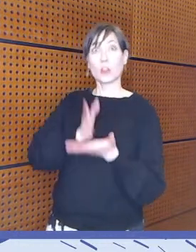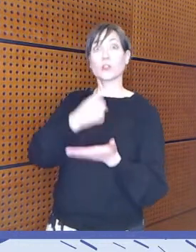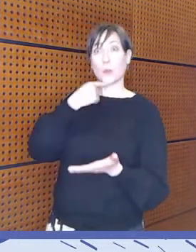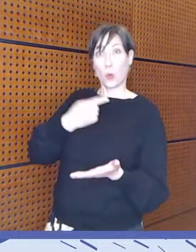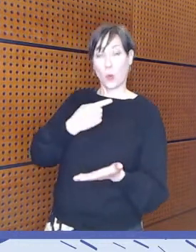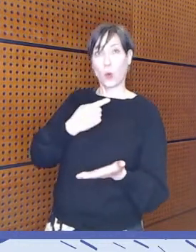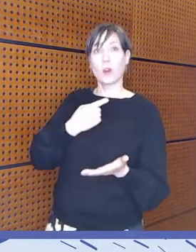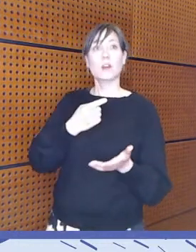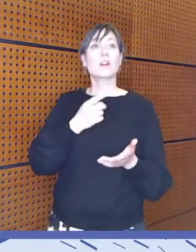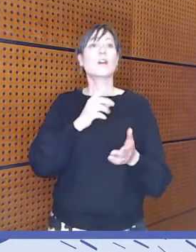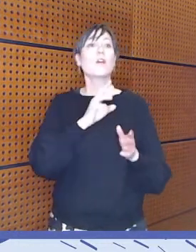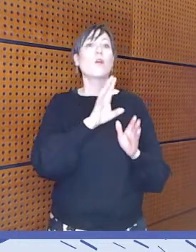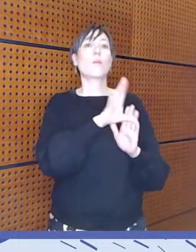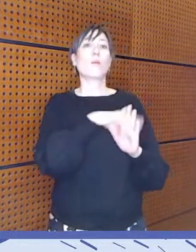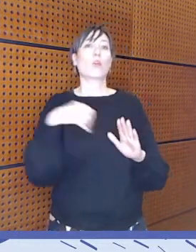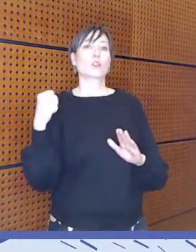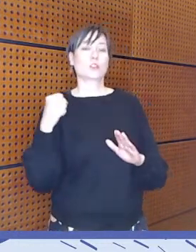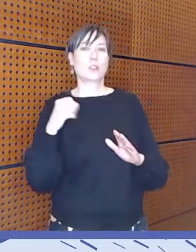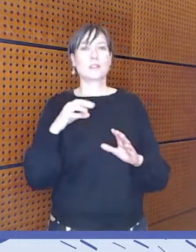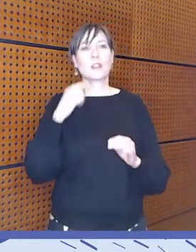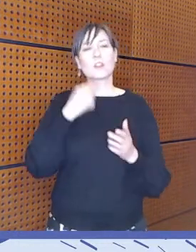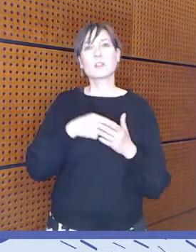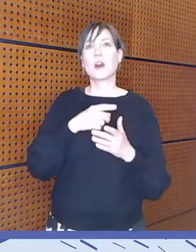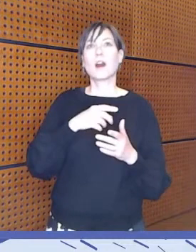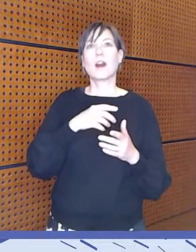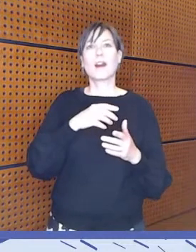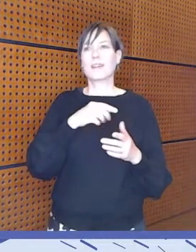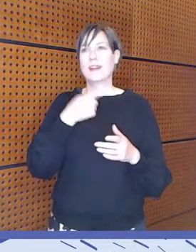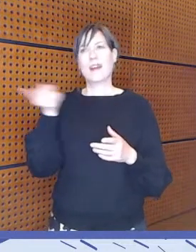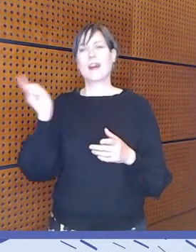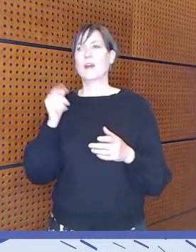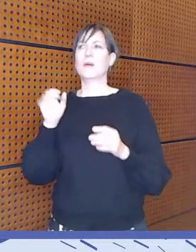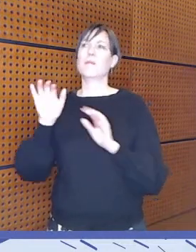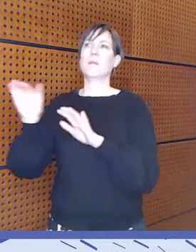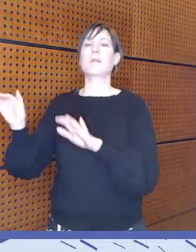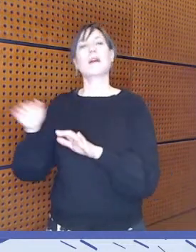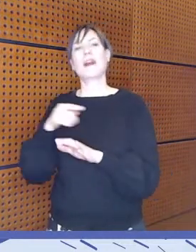nakerretaan saamelaisten uskottavuutta ja luotettavuutta.